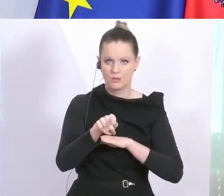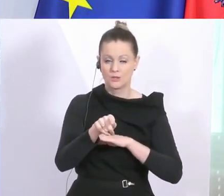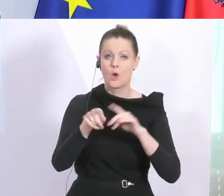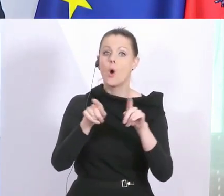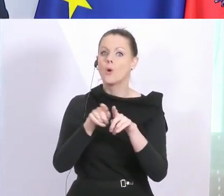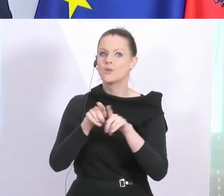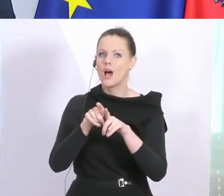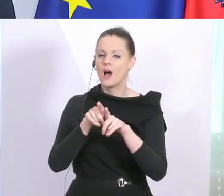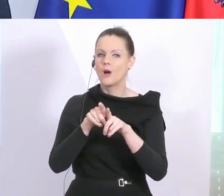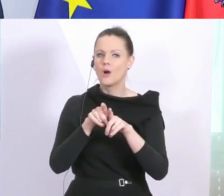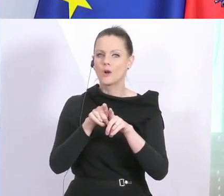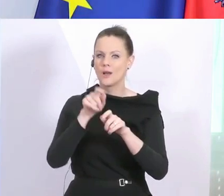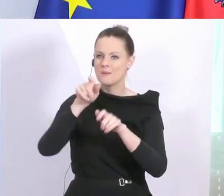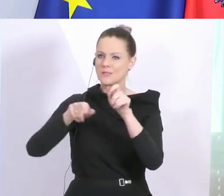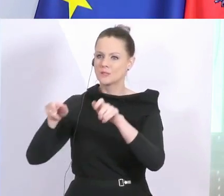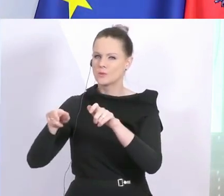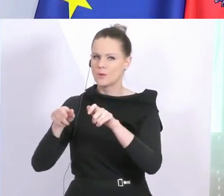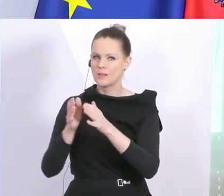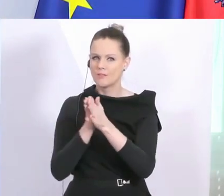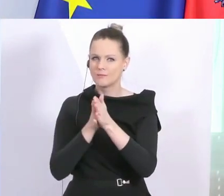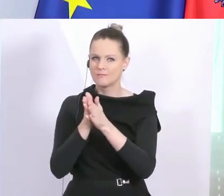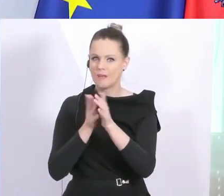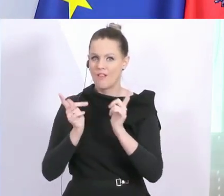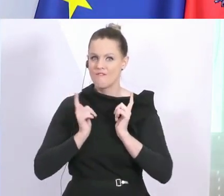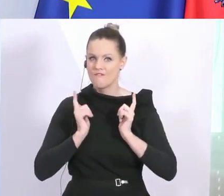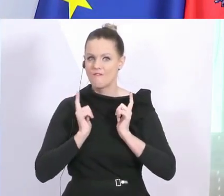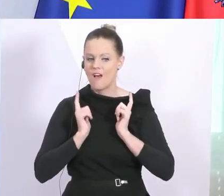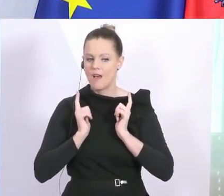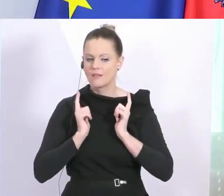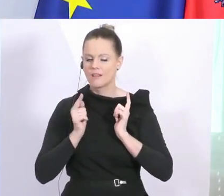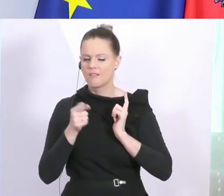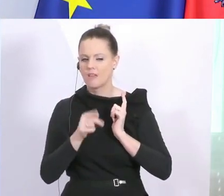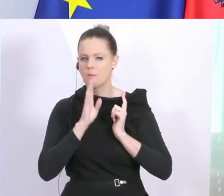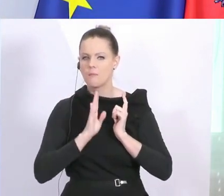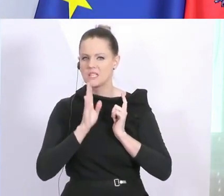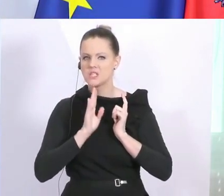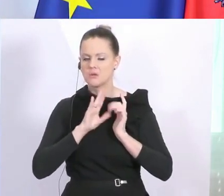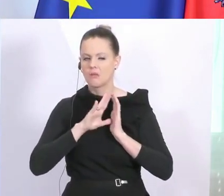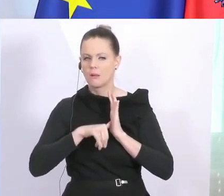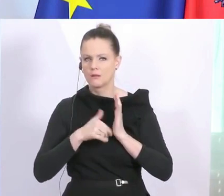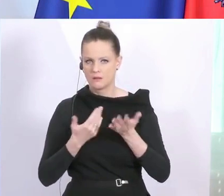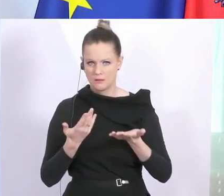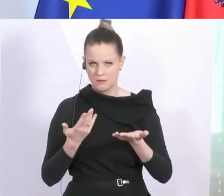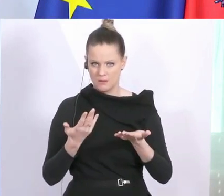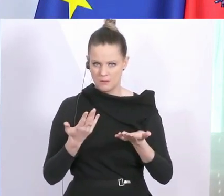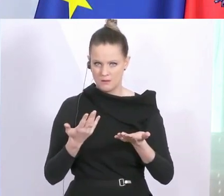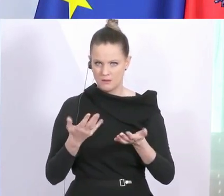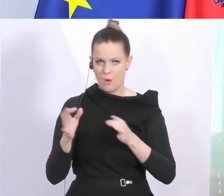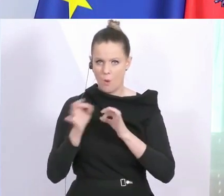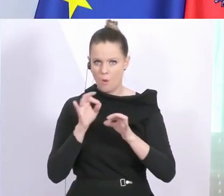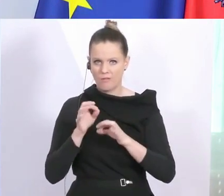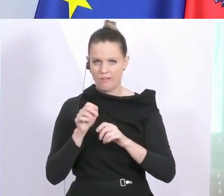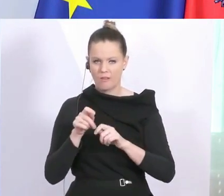hintangehalten werden, die gerade jetzt auf der Lauer liegen und daraus auch wieder versuchen, zum Beispiel ein Geschäft zu machen, indem sie die Pensionistinnen und